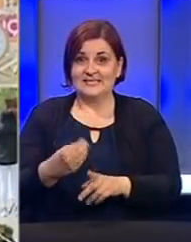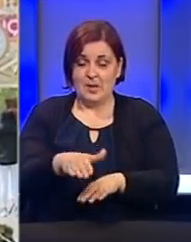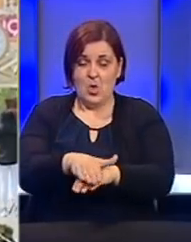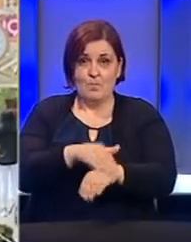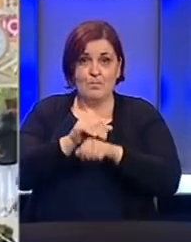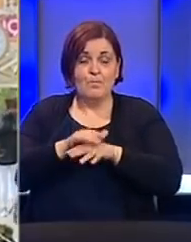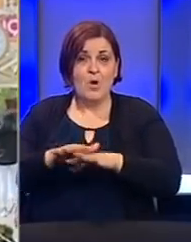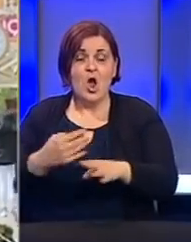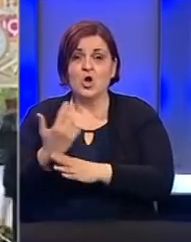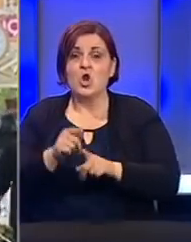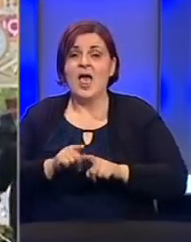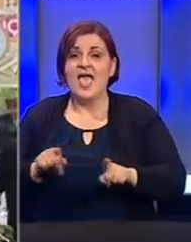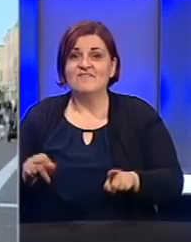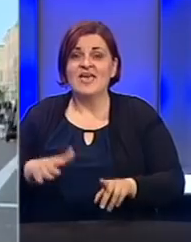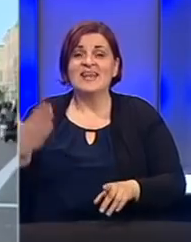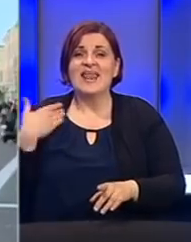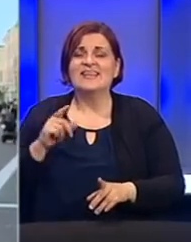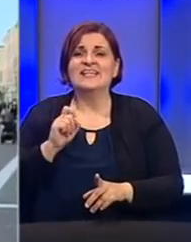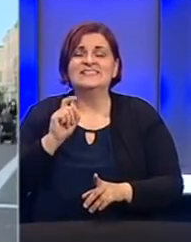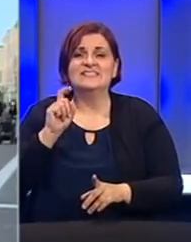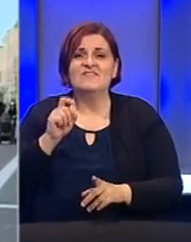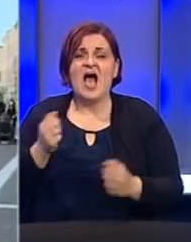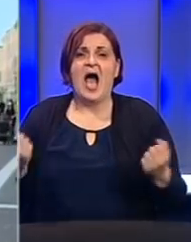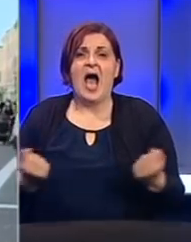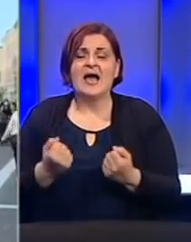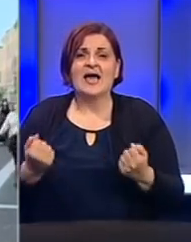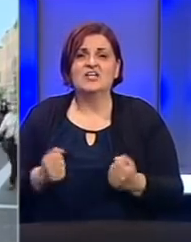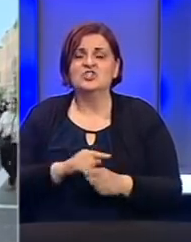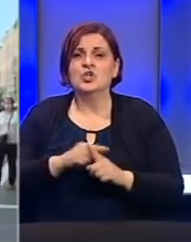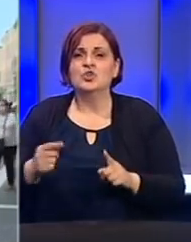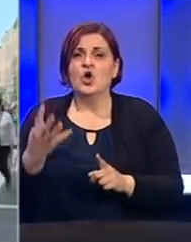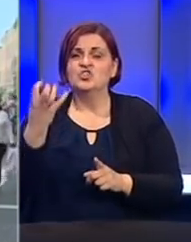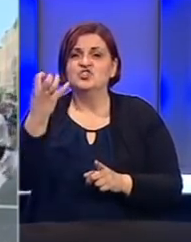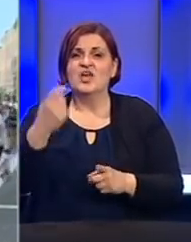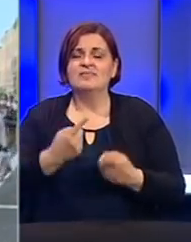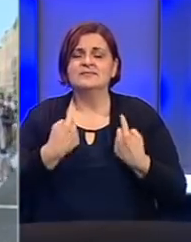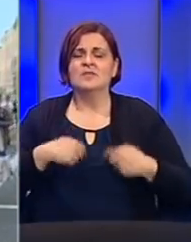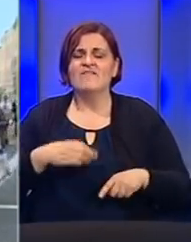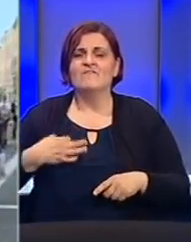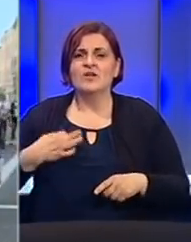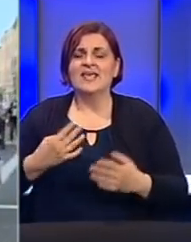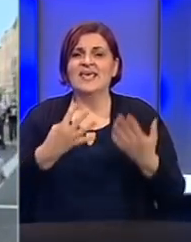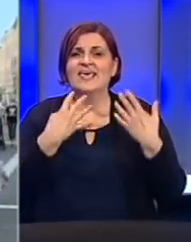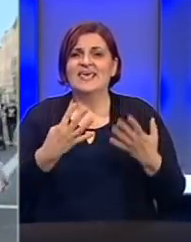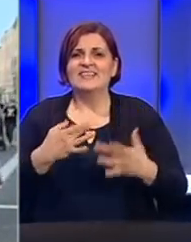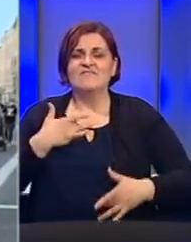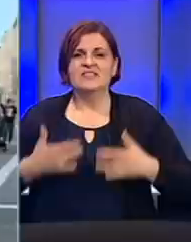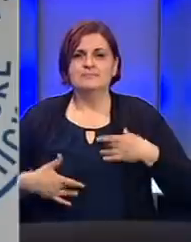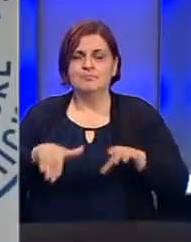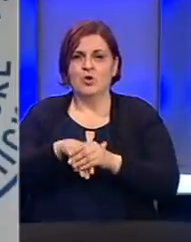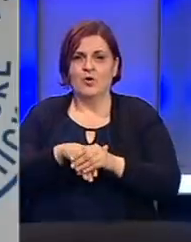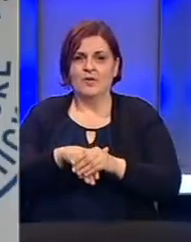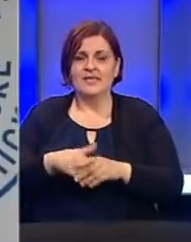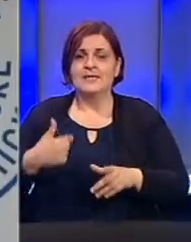početka pandemije koronavirusa na terenu je svakodnevno angažovano do 400 volontera i 90 profesionalaca.